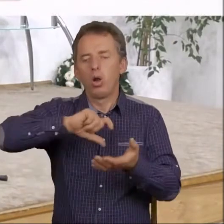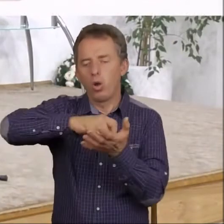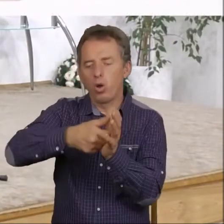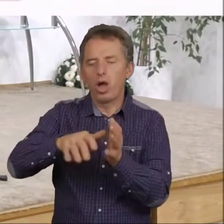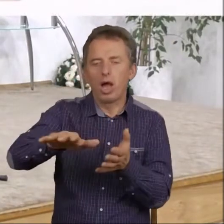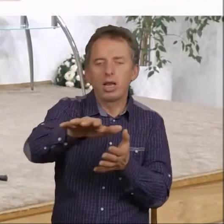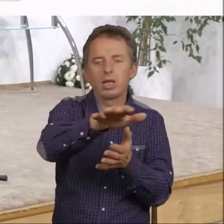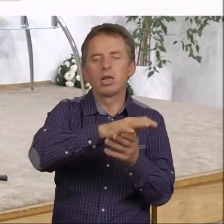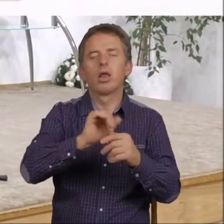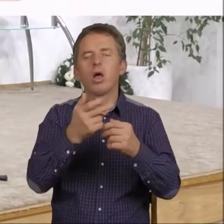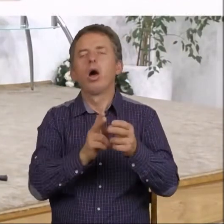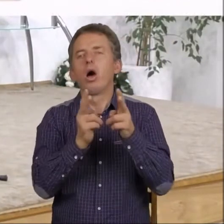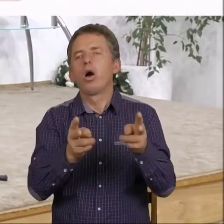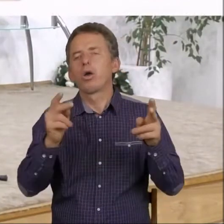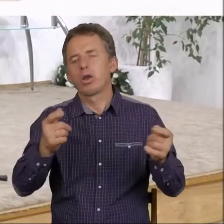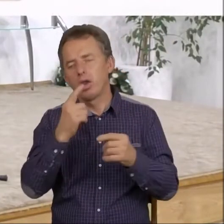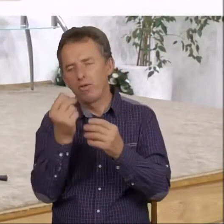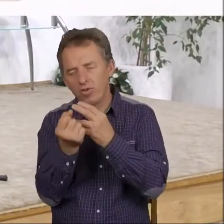przeróżne wymyślano.